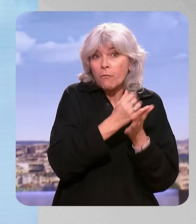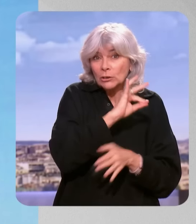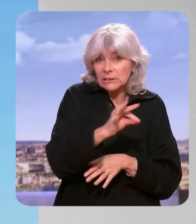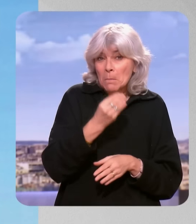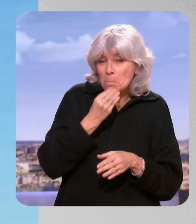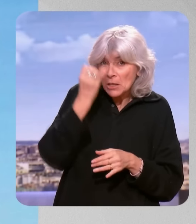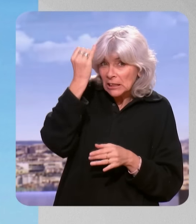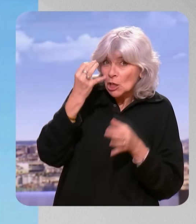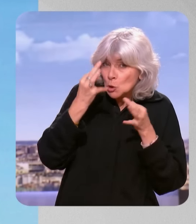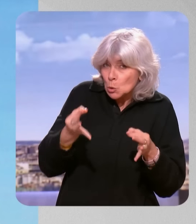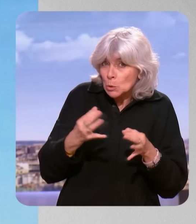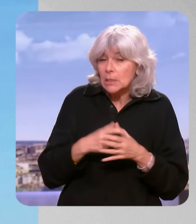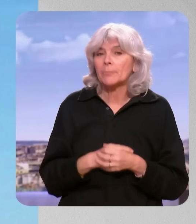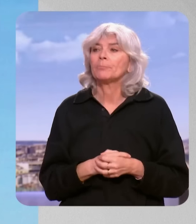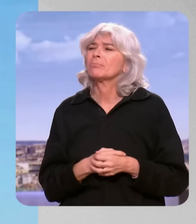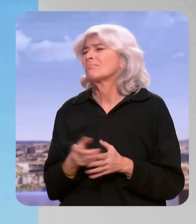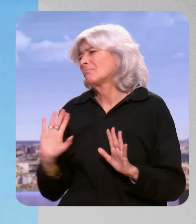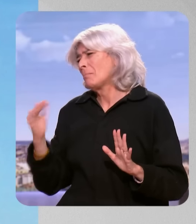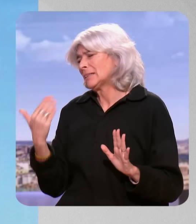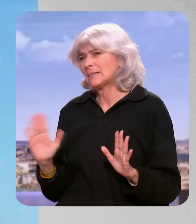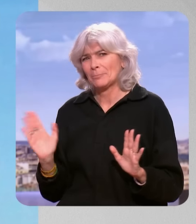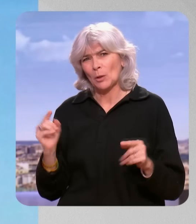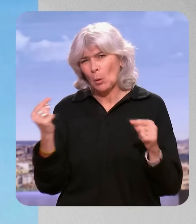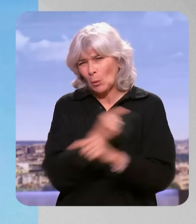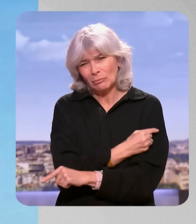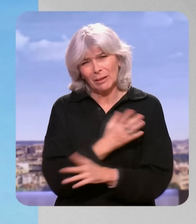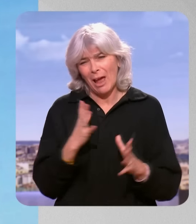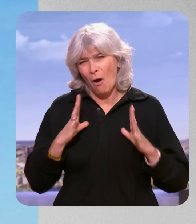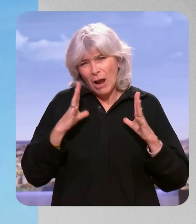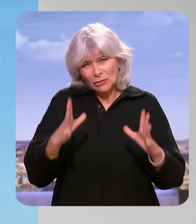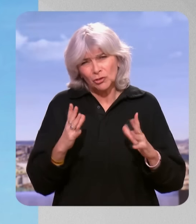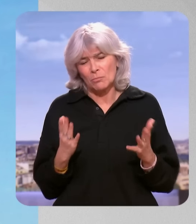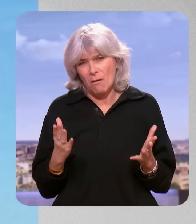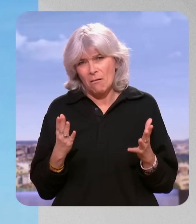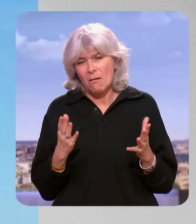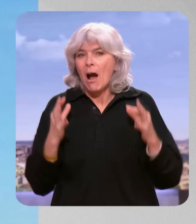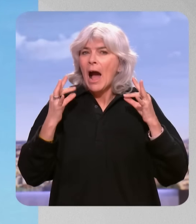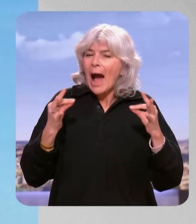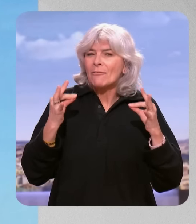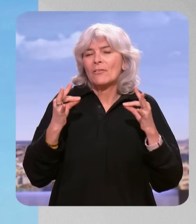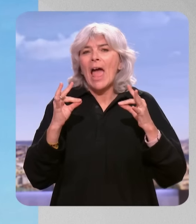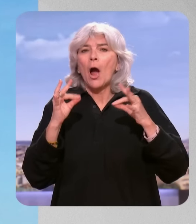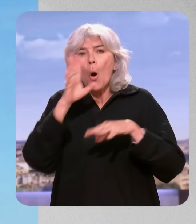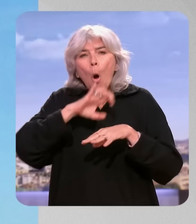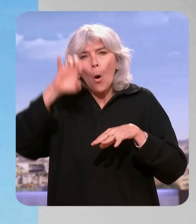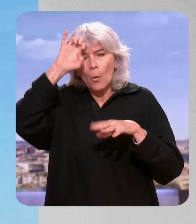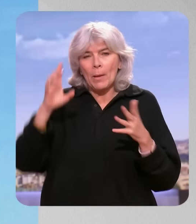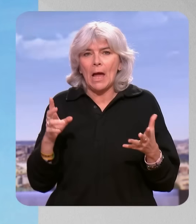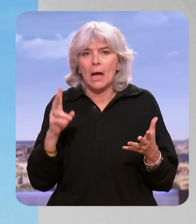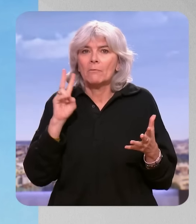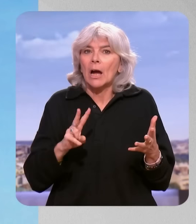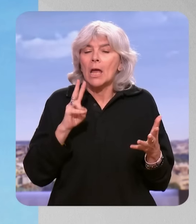selon vous ? C'est une idée juste ? Mais non, c'est contraire à tous nos engagements, notamment communautaires. Alors,